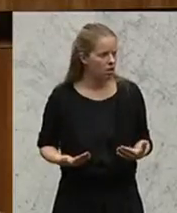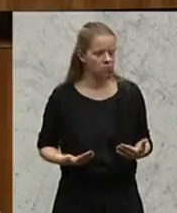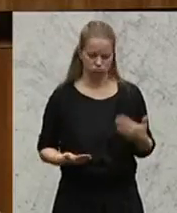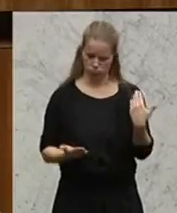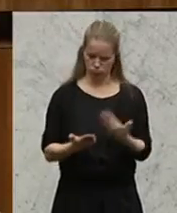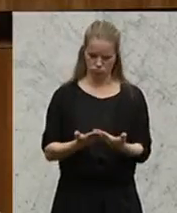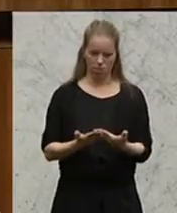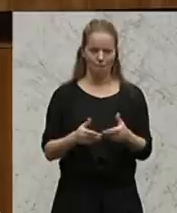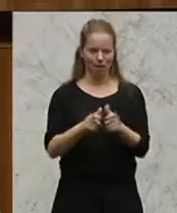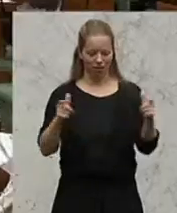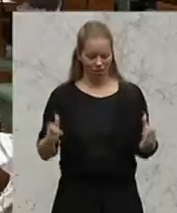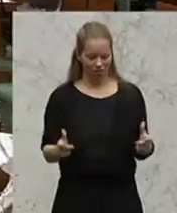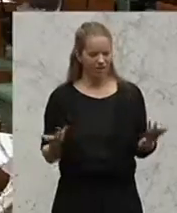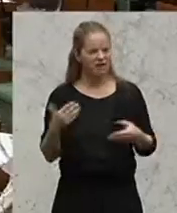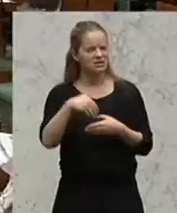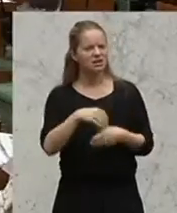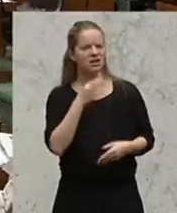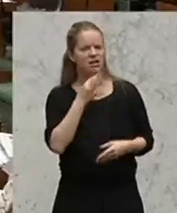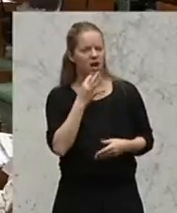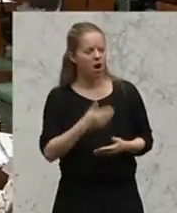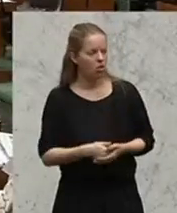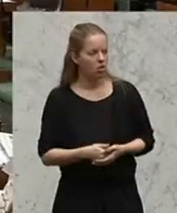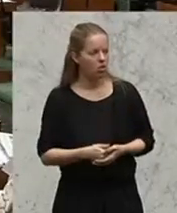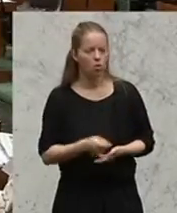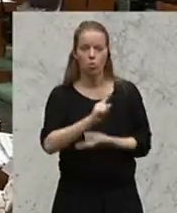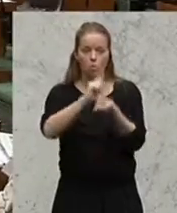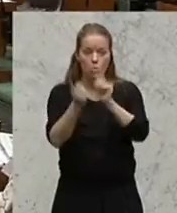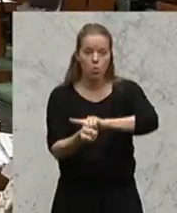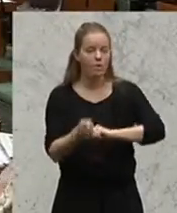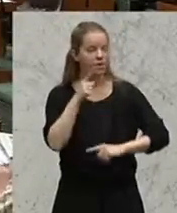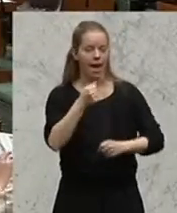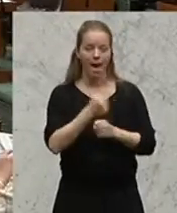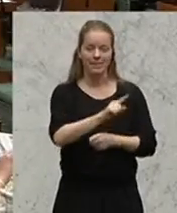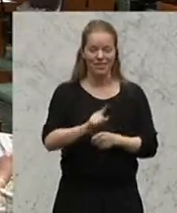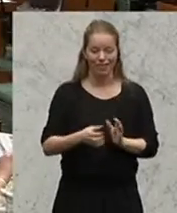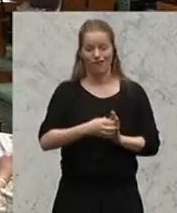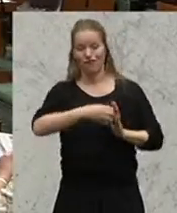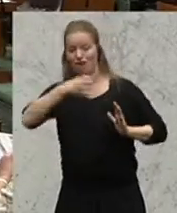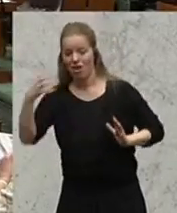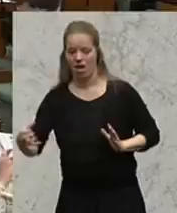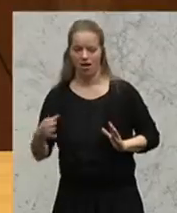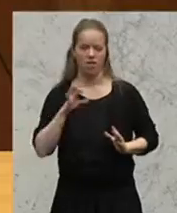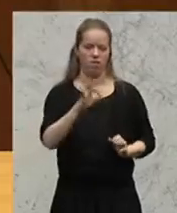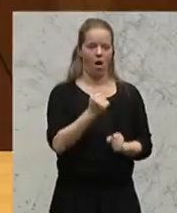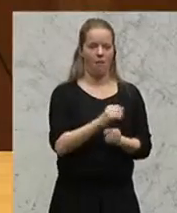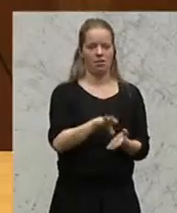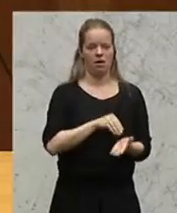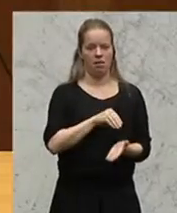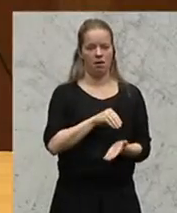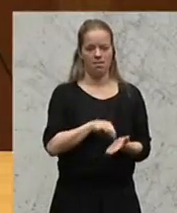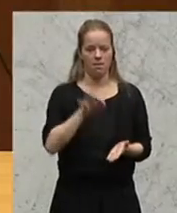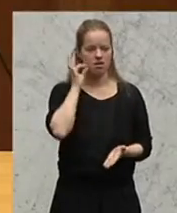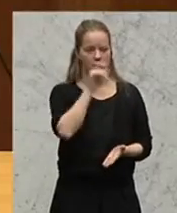vorliegenden Paket? Sie verlängern die Arbeitszeiten für Arbeitnehmer und Arbeitnehmerinnen.